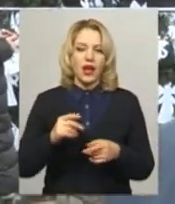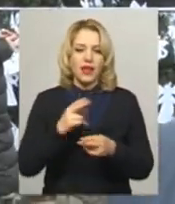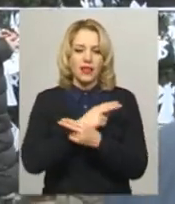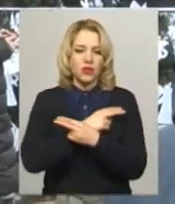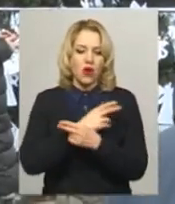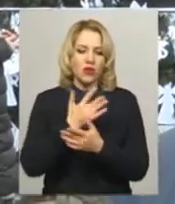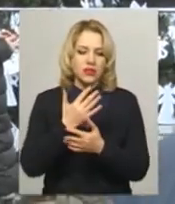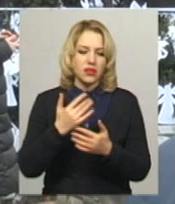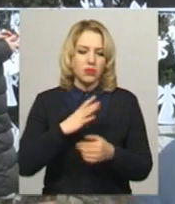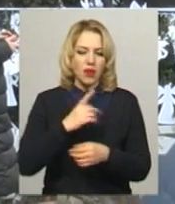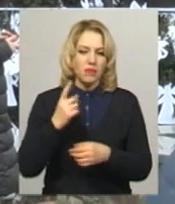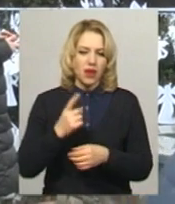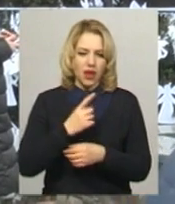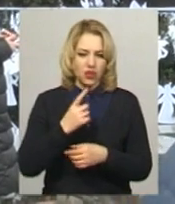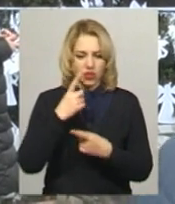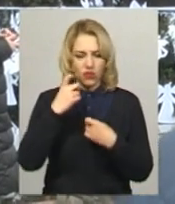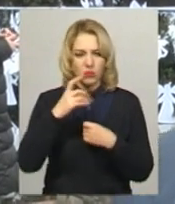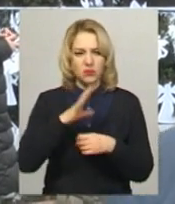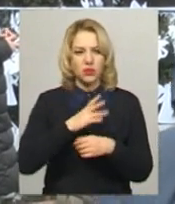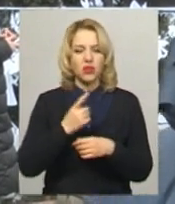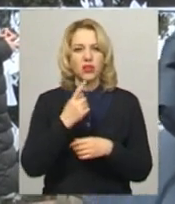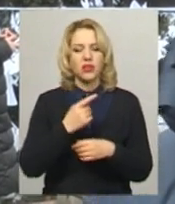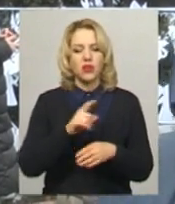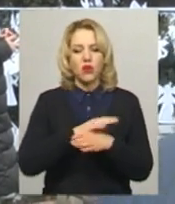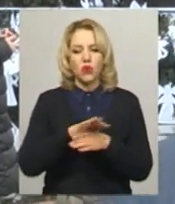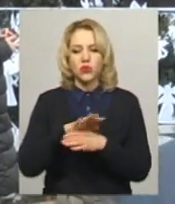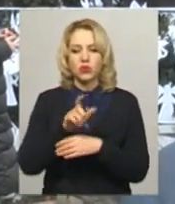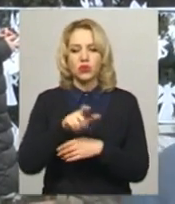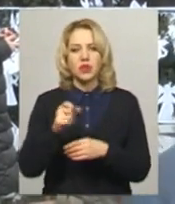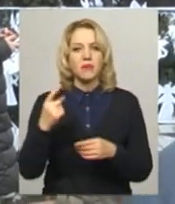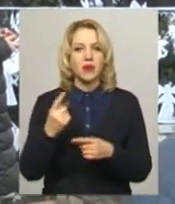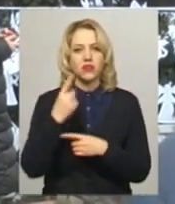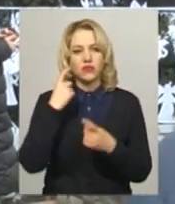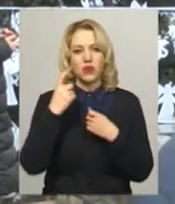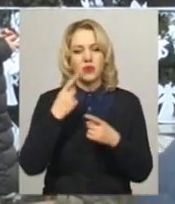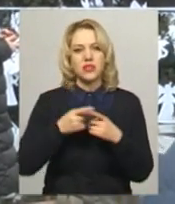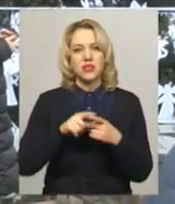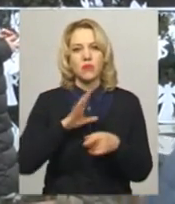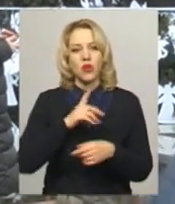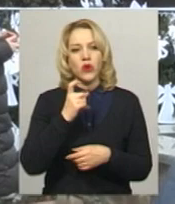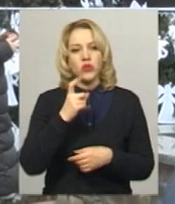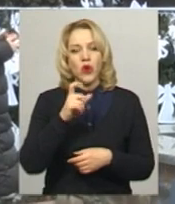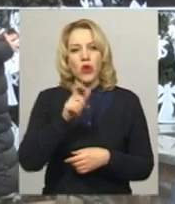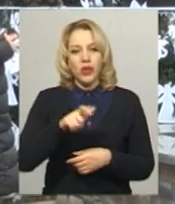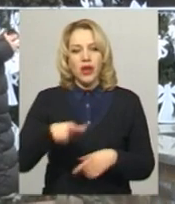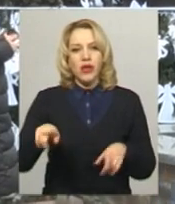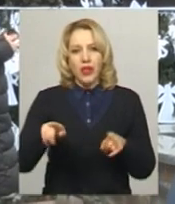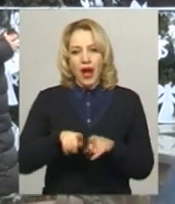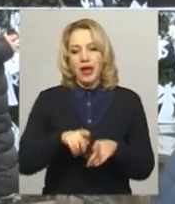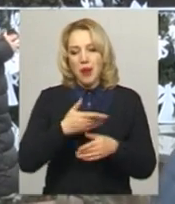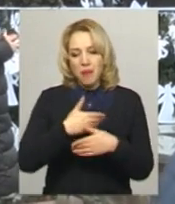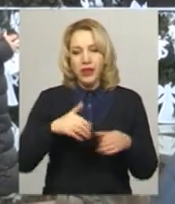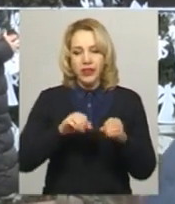інформація була, що саме почалося, був розстріл людей і саме перша інформація це було 100 людей, так ми з дітьми